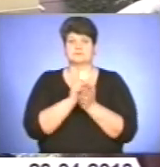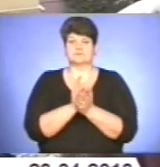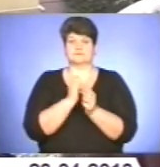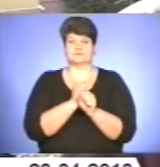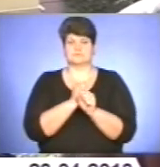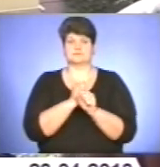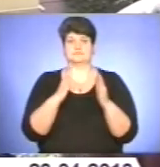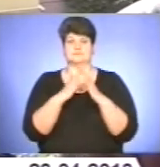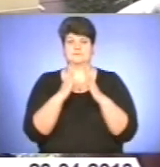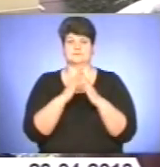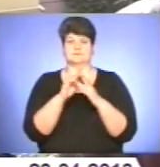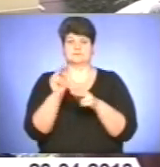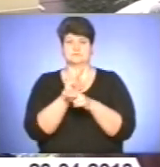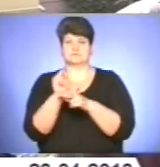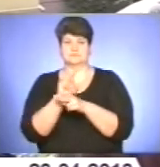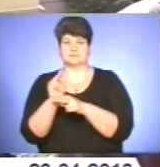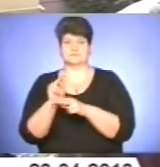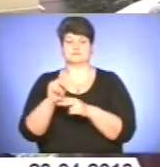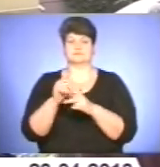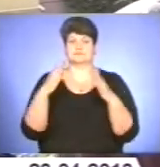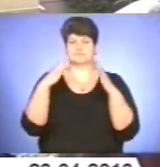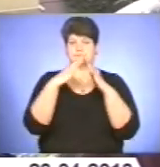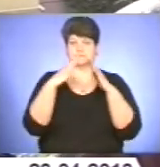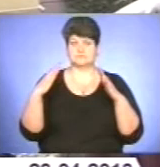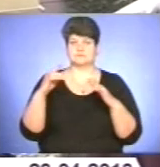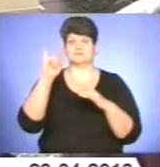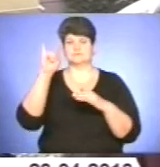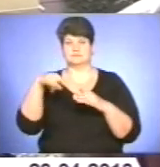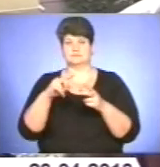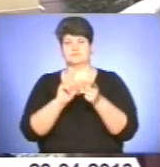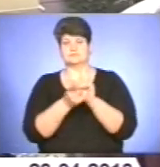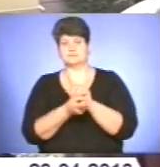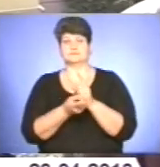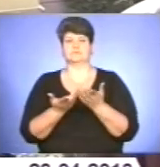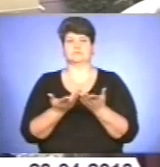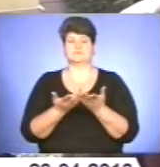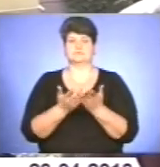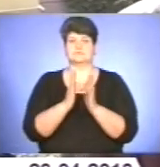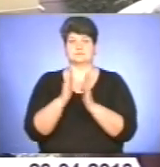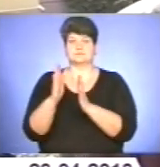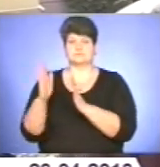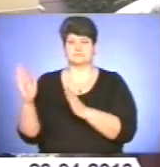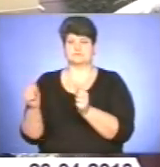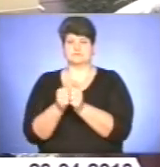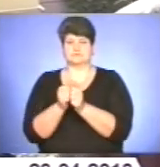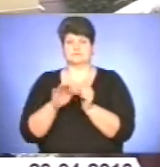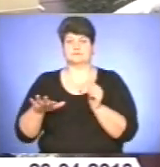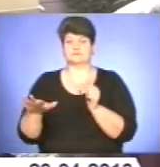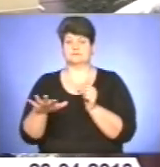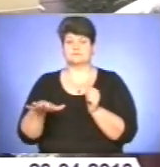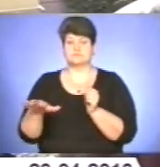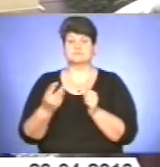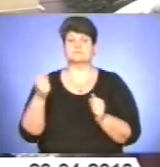будівлі, дахи, вікна, заміна вікон. Порядок на прилеглих територіях, так що